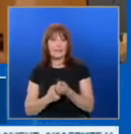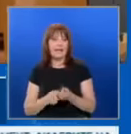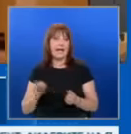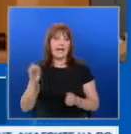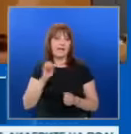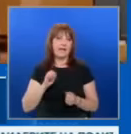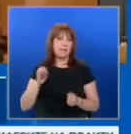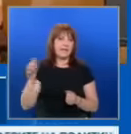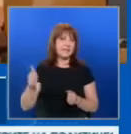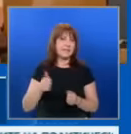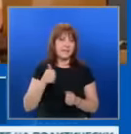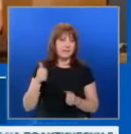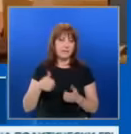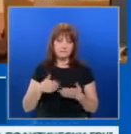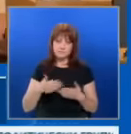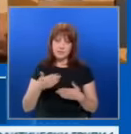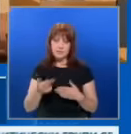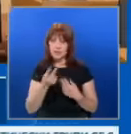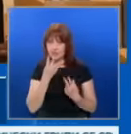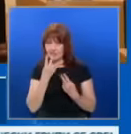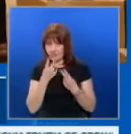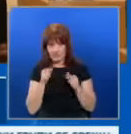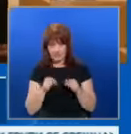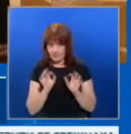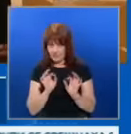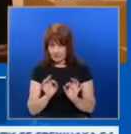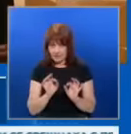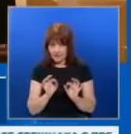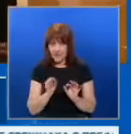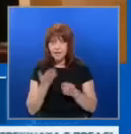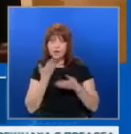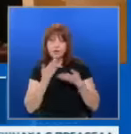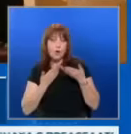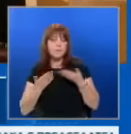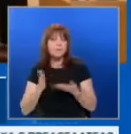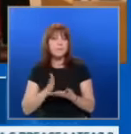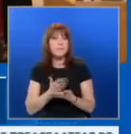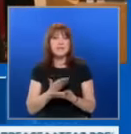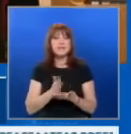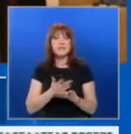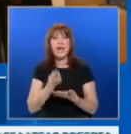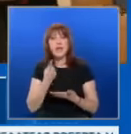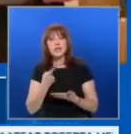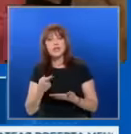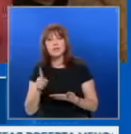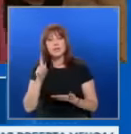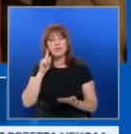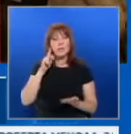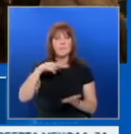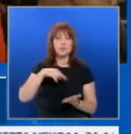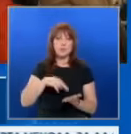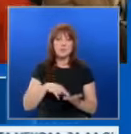лидери. Предстои да видим дали това ще бъде така, те ще обсъждат и разпределението на другите позиции.